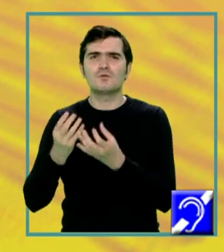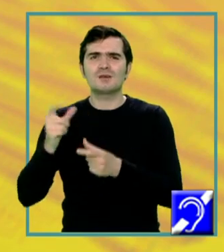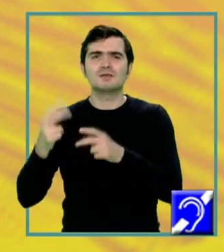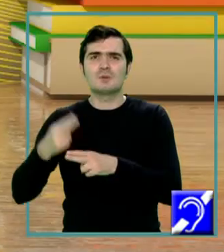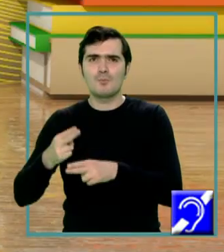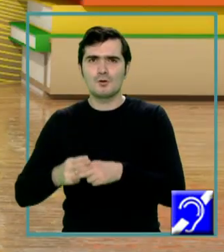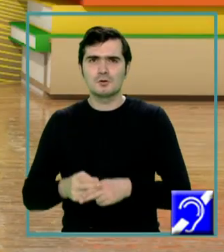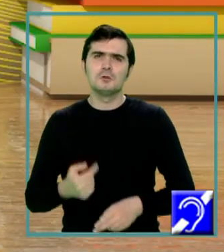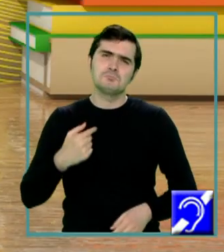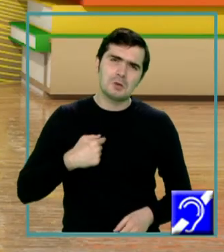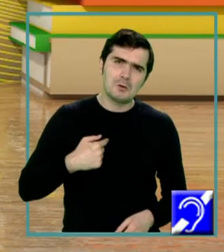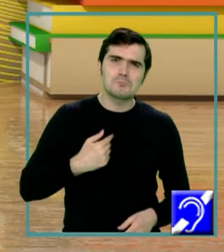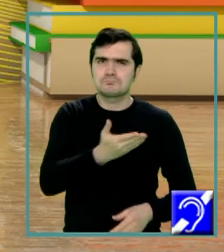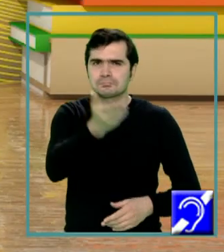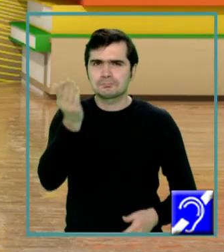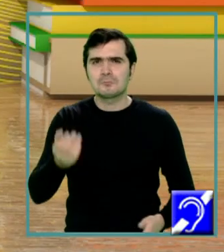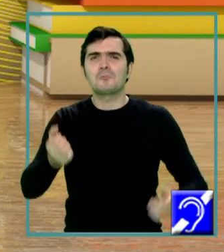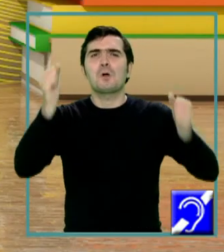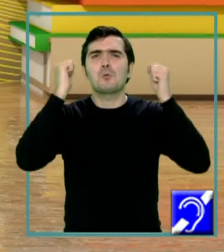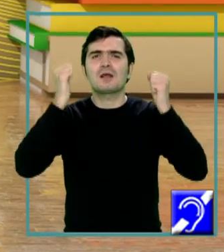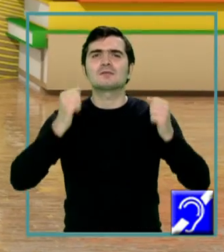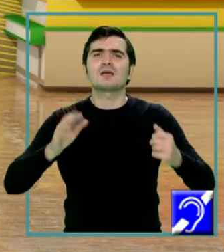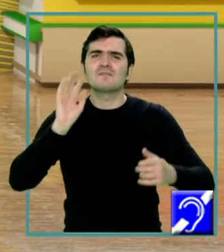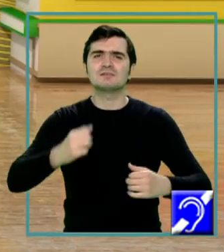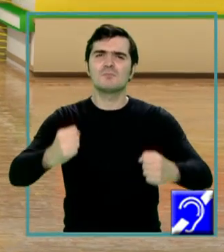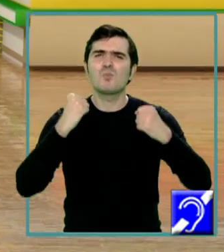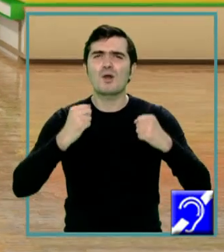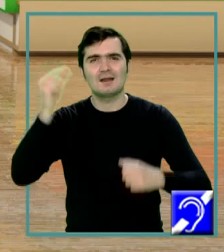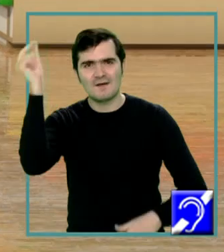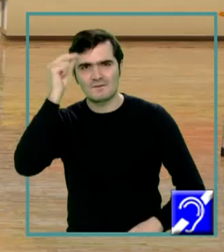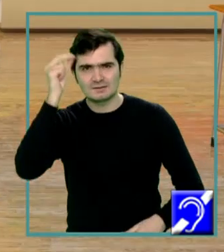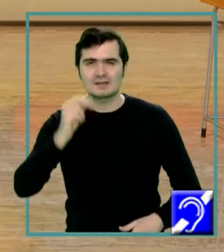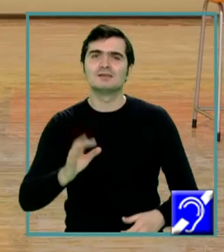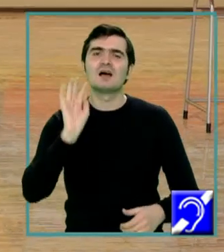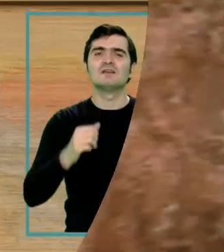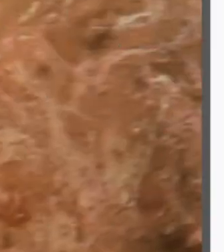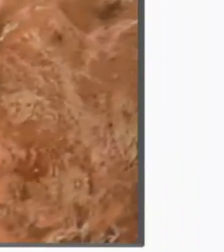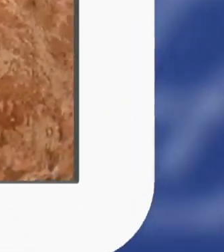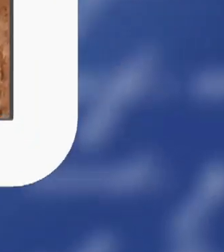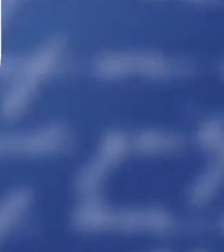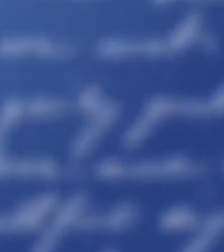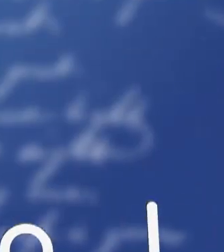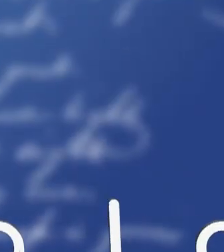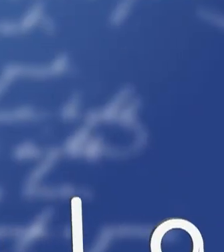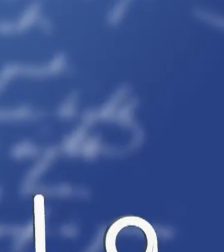Vă urez, spor la învățat și succes la examenul care se apropie.